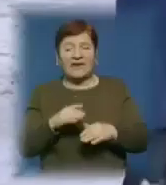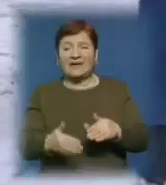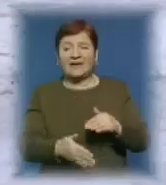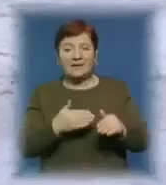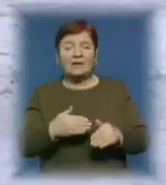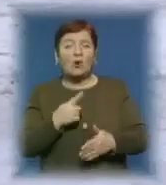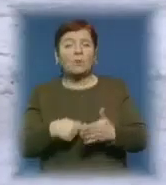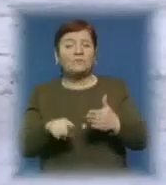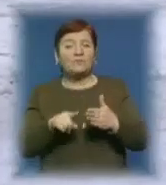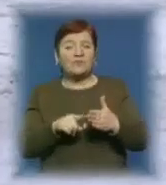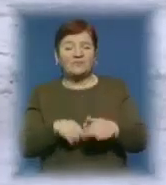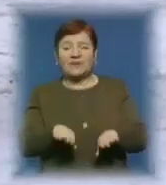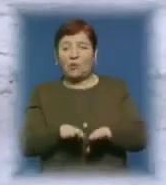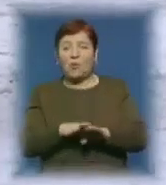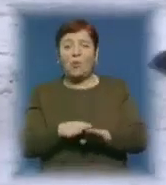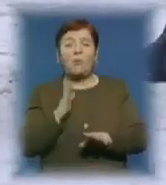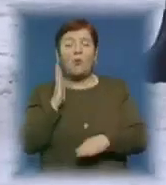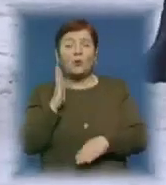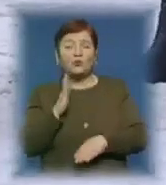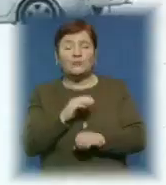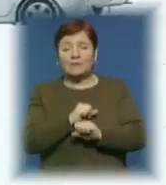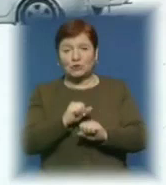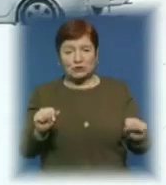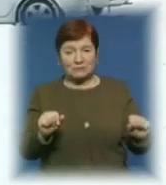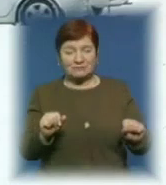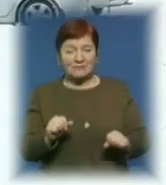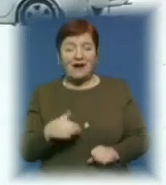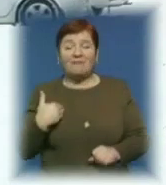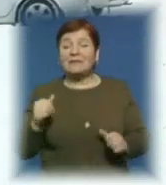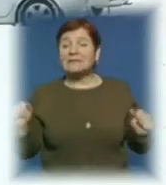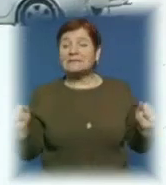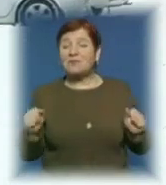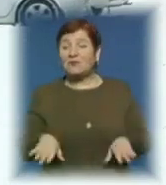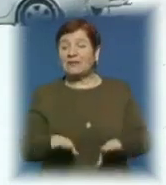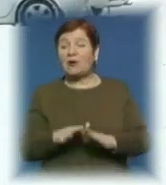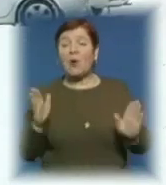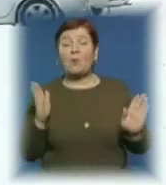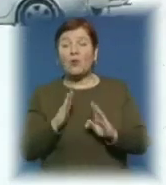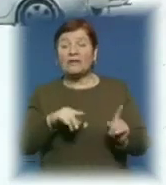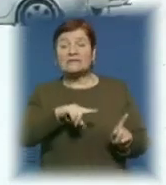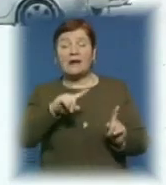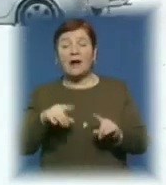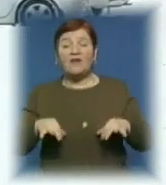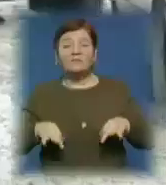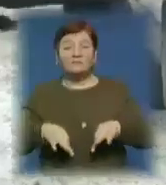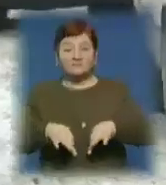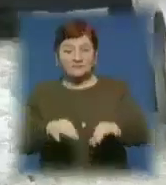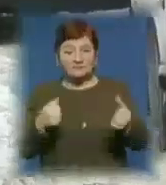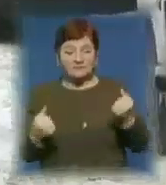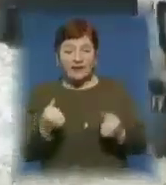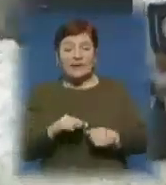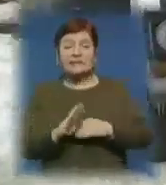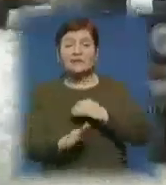абсолютно в дану погоду одягати ніякому разі не можна. Від зимової негоди страждають і закарпатські автовласники. За